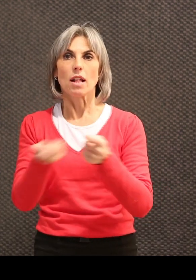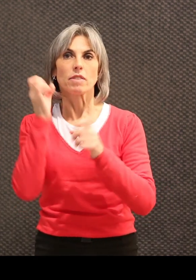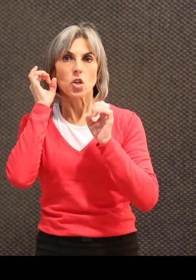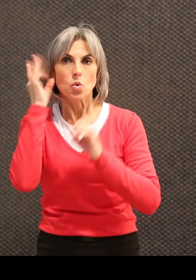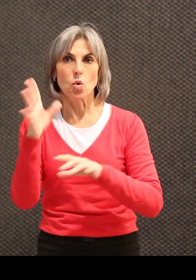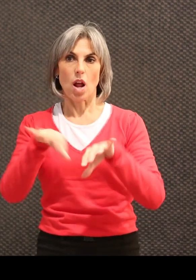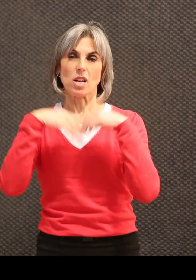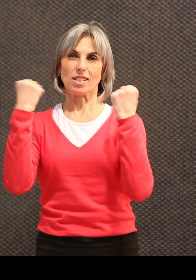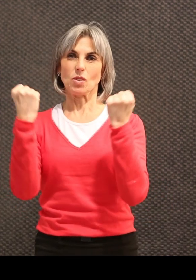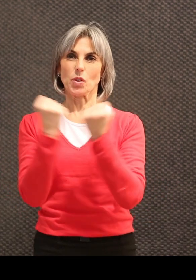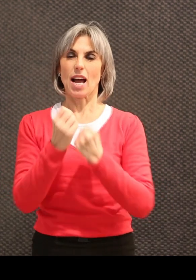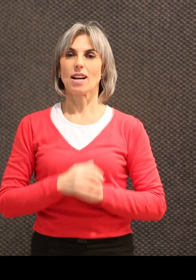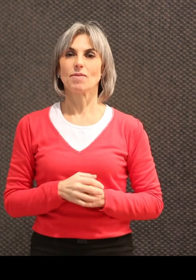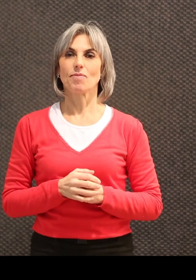et sociales.